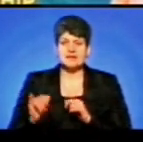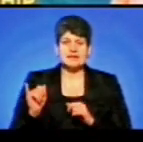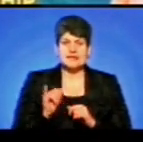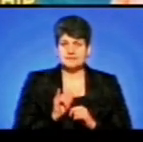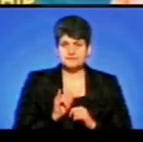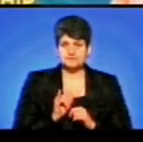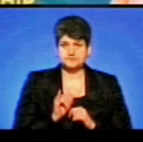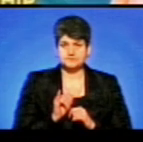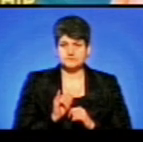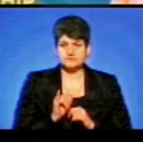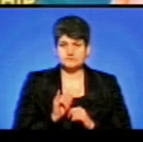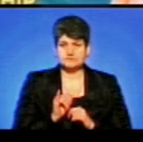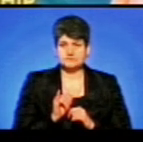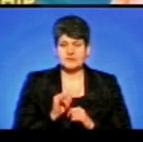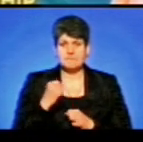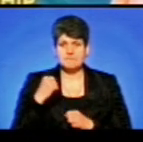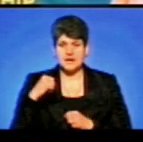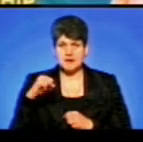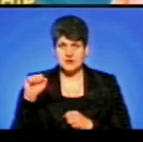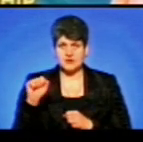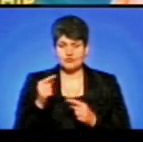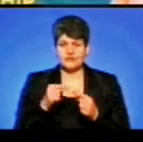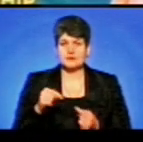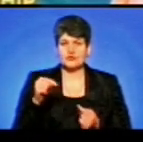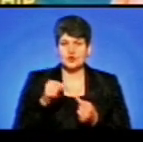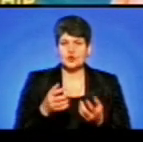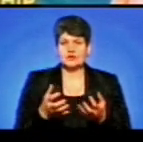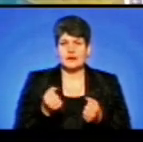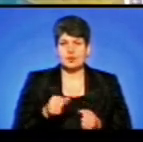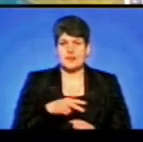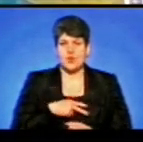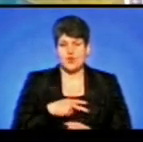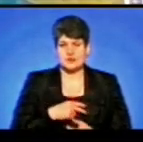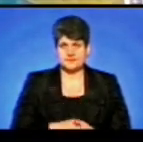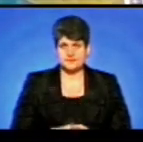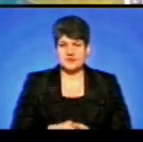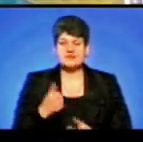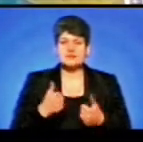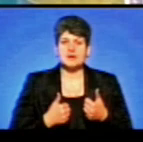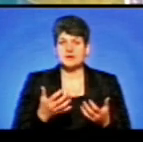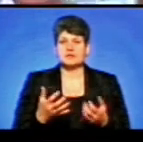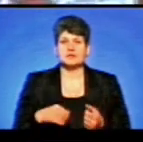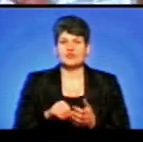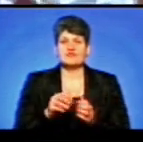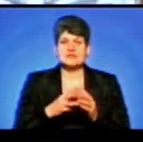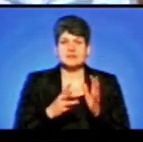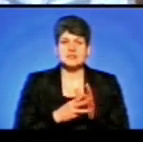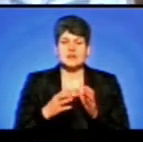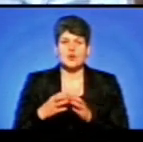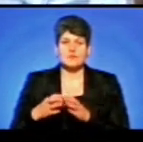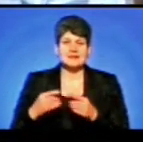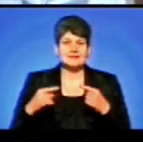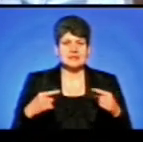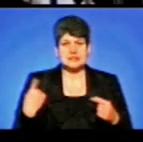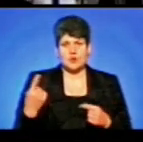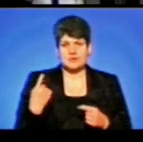перемагають, відповідно отримують нагороди. У змаганнях взяли участь 18 команд з різних